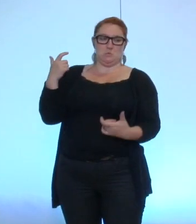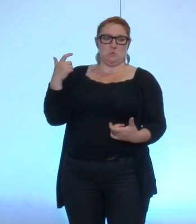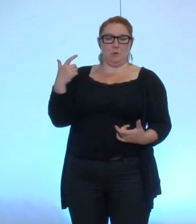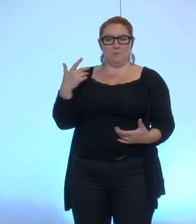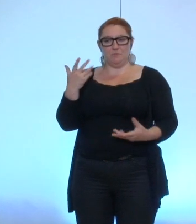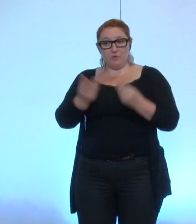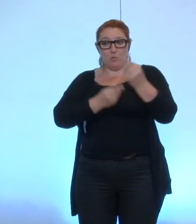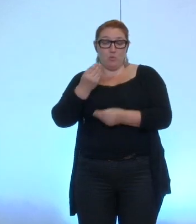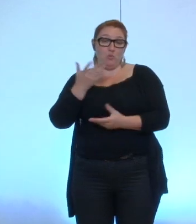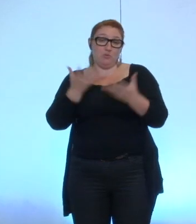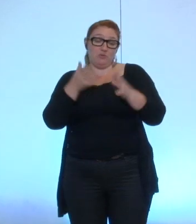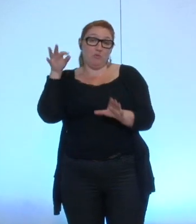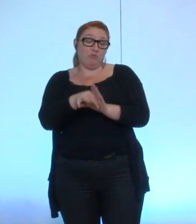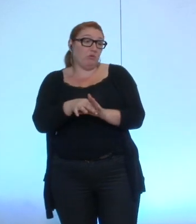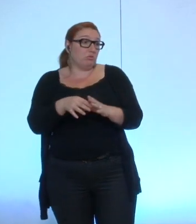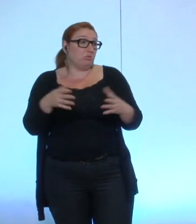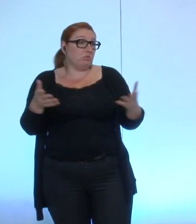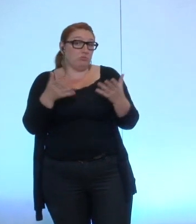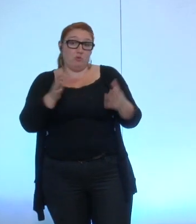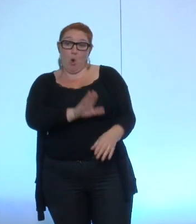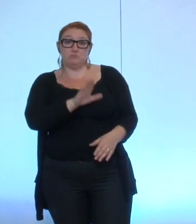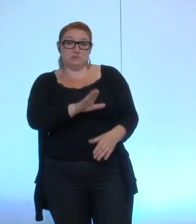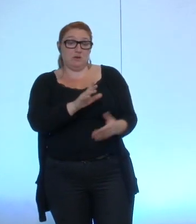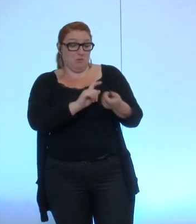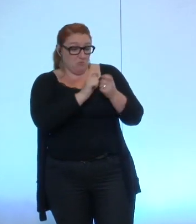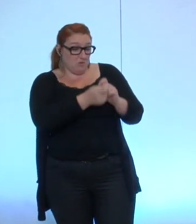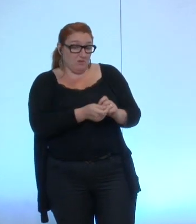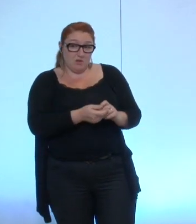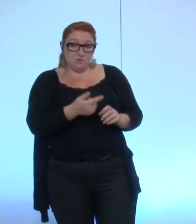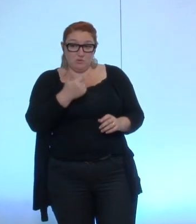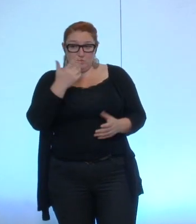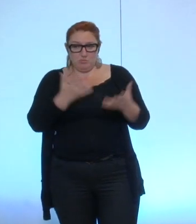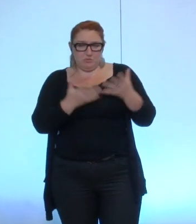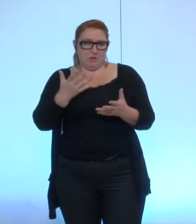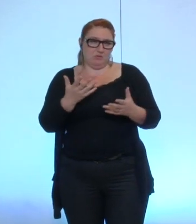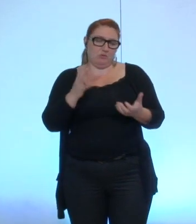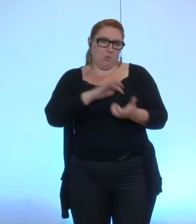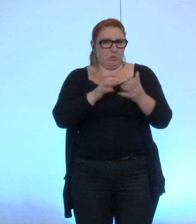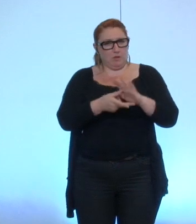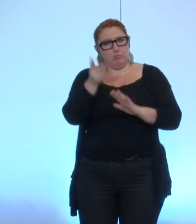oeuvre ou bien nous votons en l'état en faisant une modification ce qui me semble peut-être un peu plus